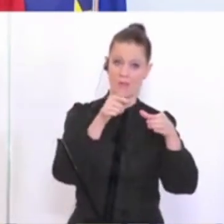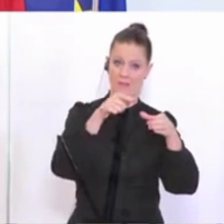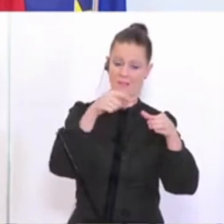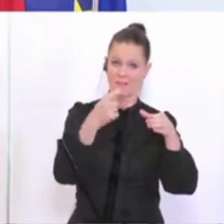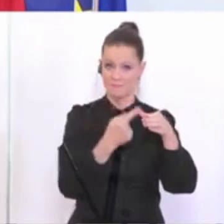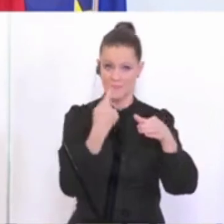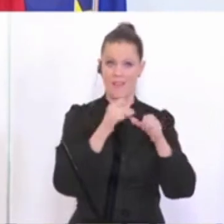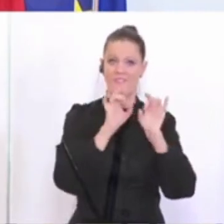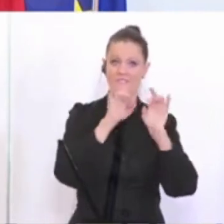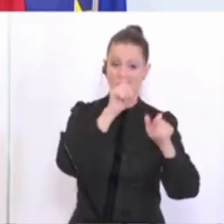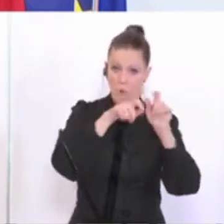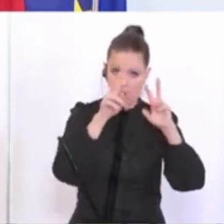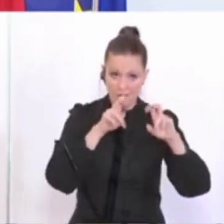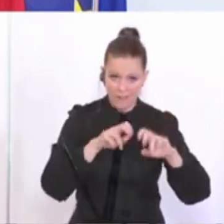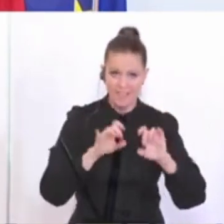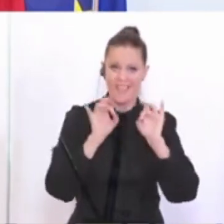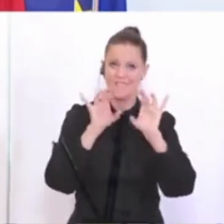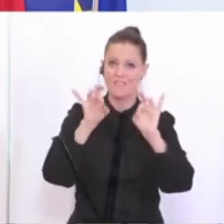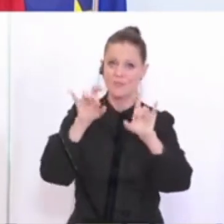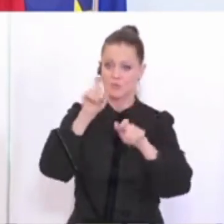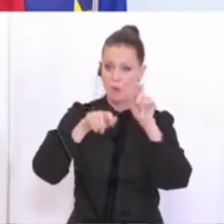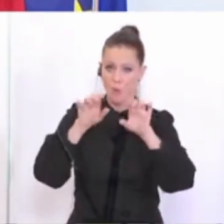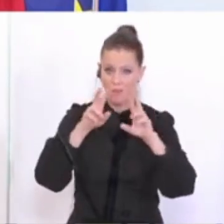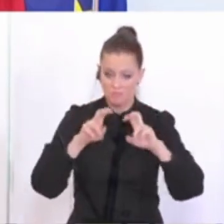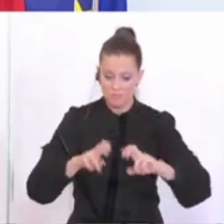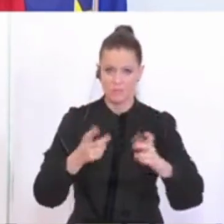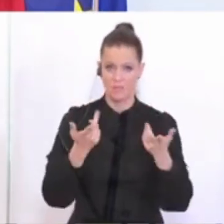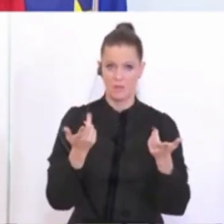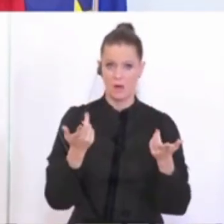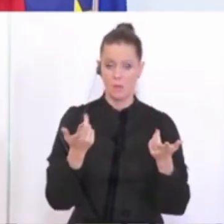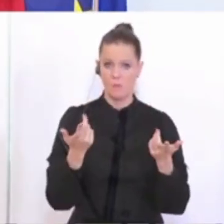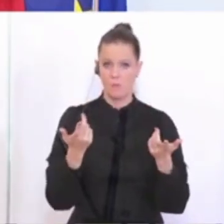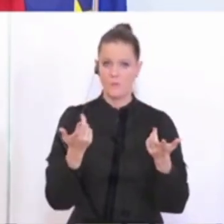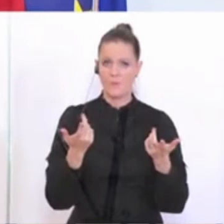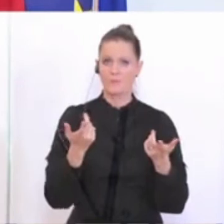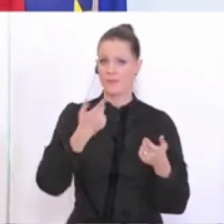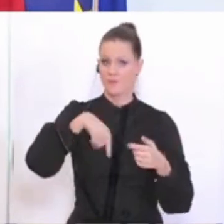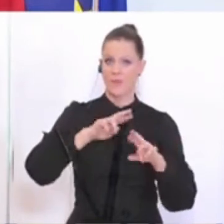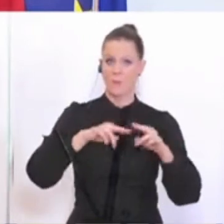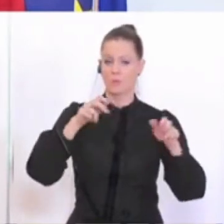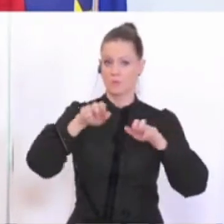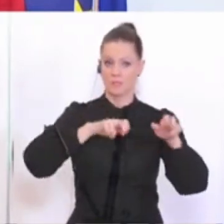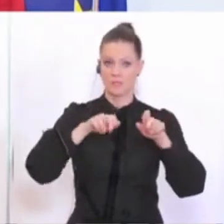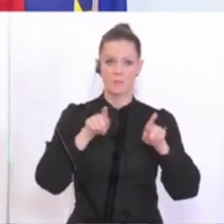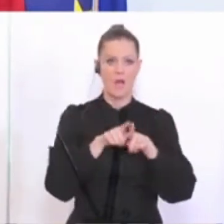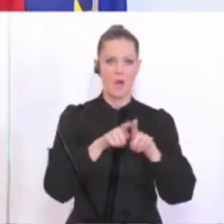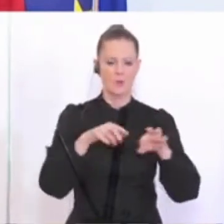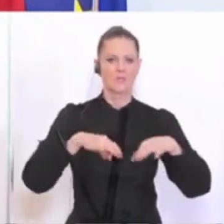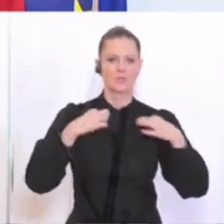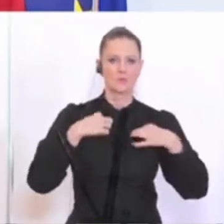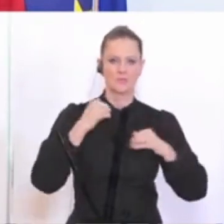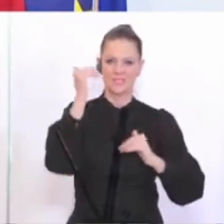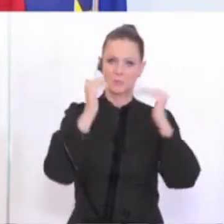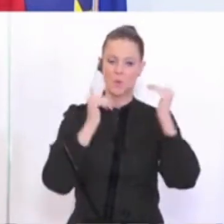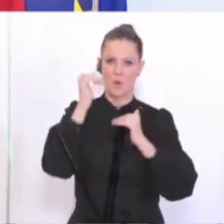wieder als Virologinnen, Virologen, Infektiologinnen, Infektiologen, die uns dann in der Bundesregierung, aber in dem Fall die Gesundheitsbehörden